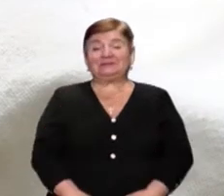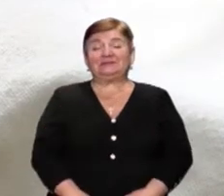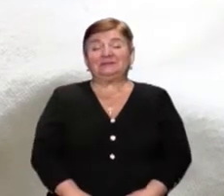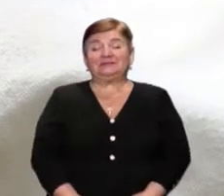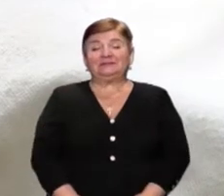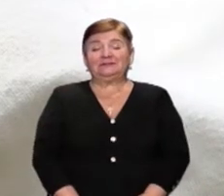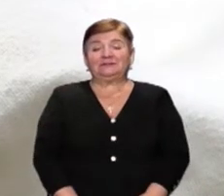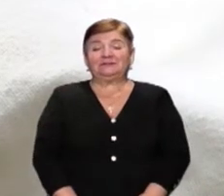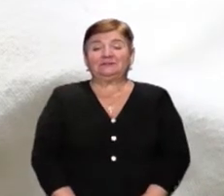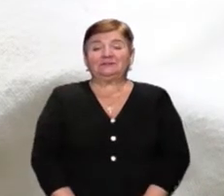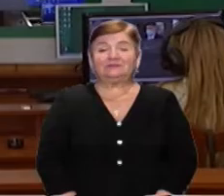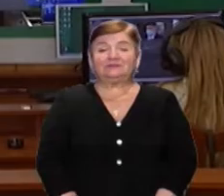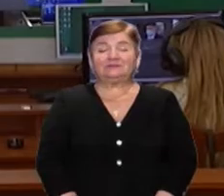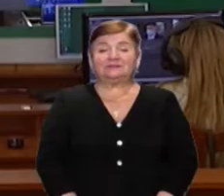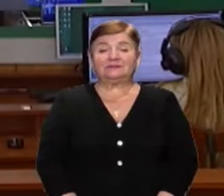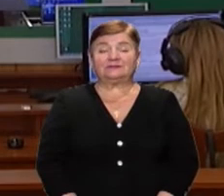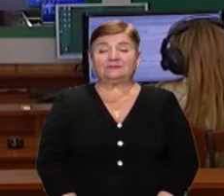Шимко, новини на Суспільному.